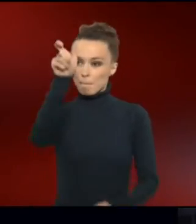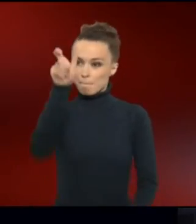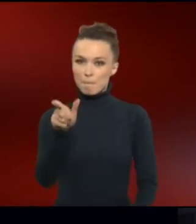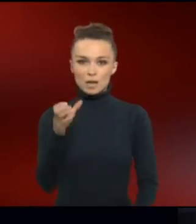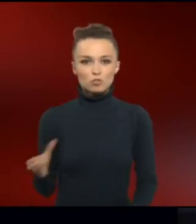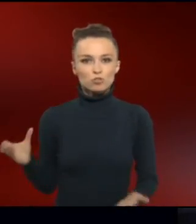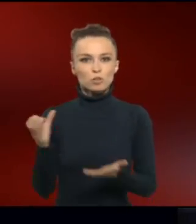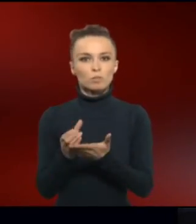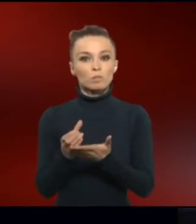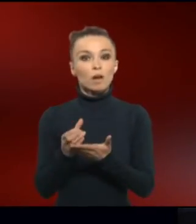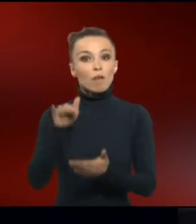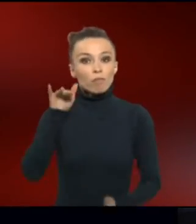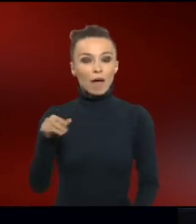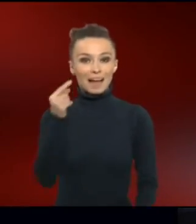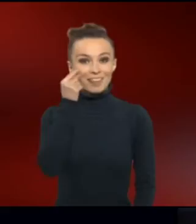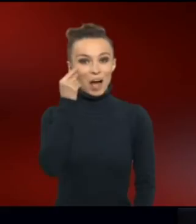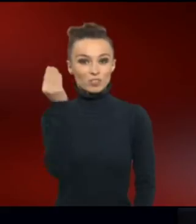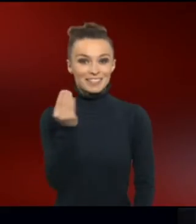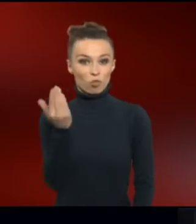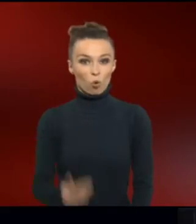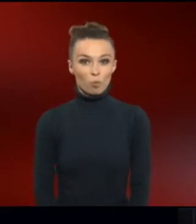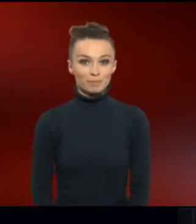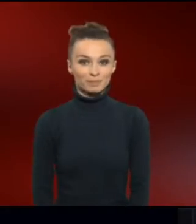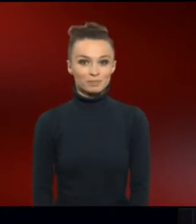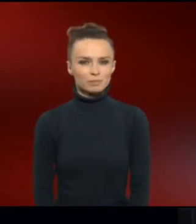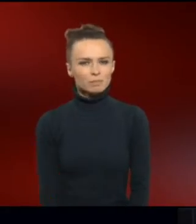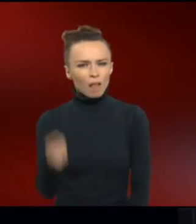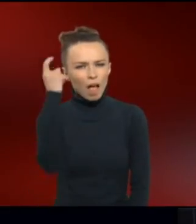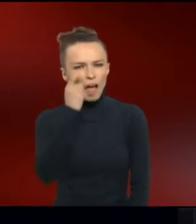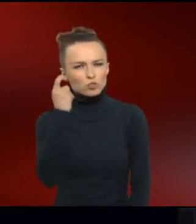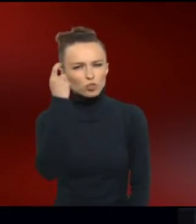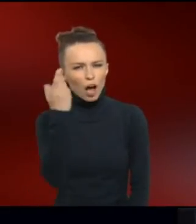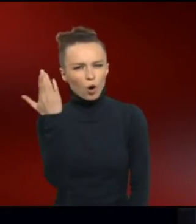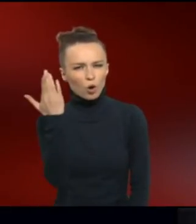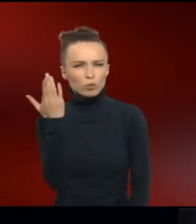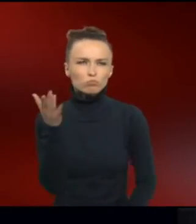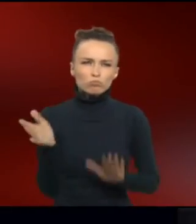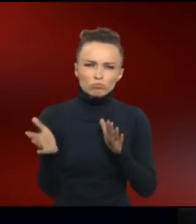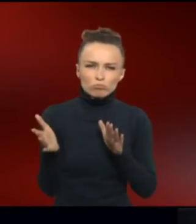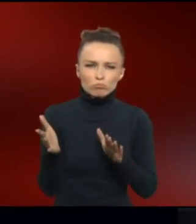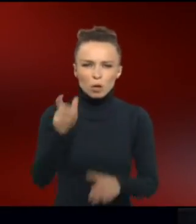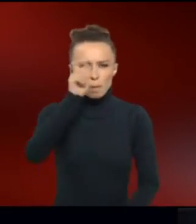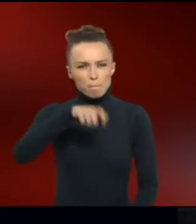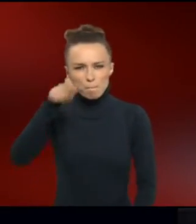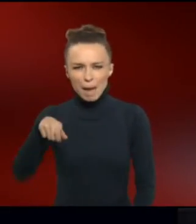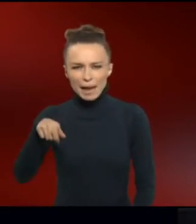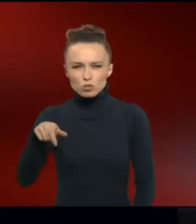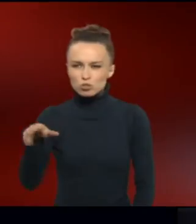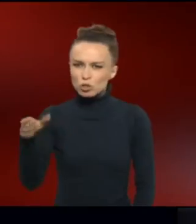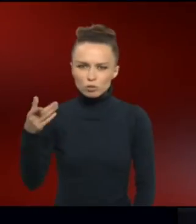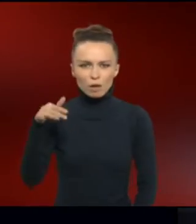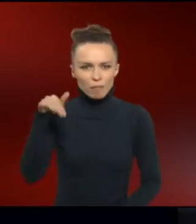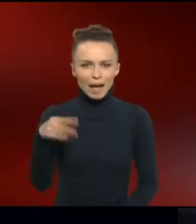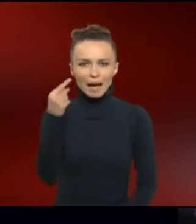mit Down-Syndrom. Es ist erstaunlich, es gibt in etwa so viele Menschen mit Down-Syndrom wie